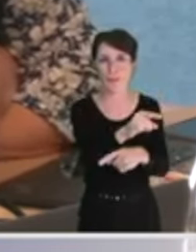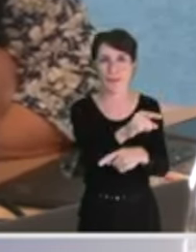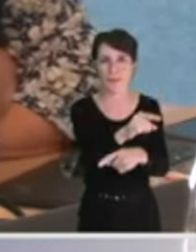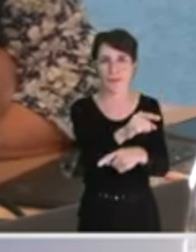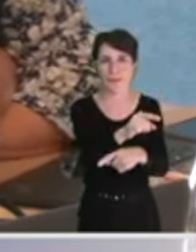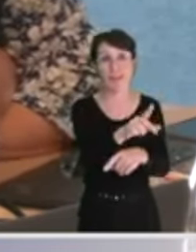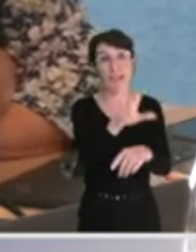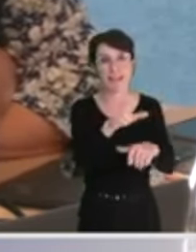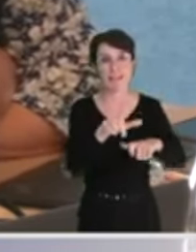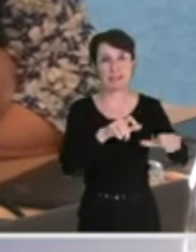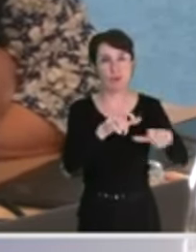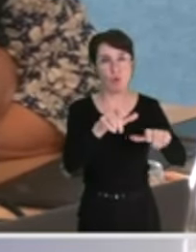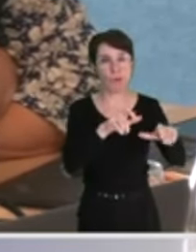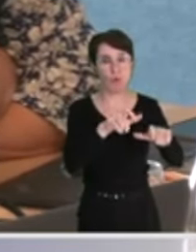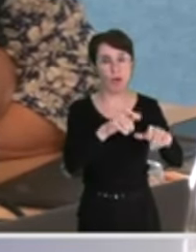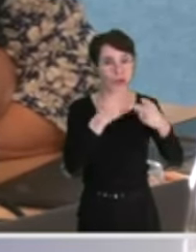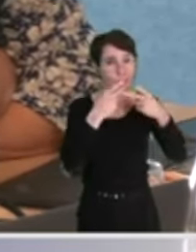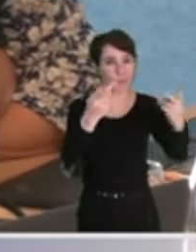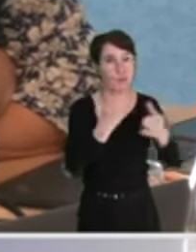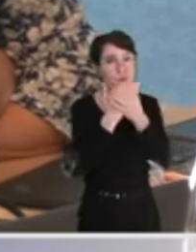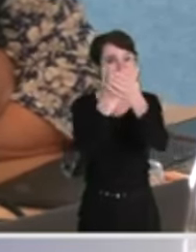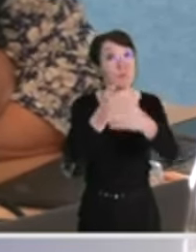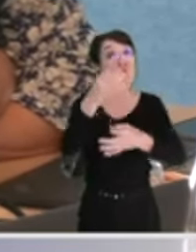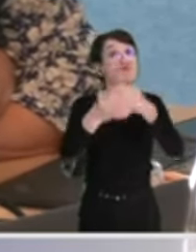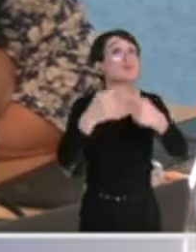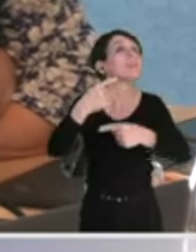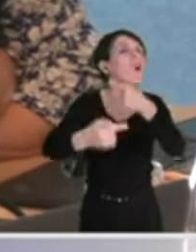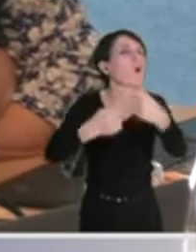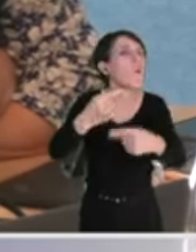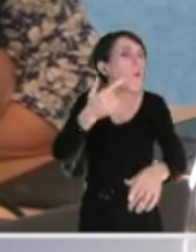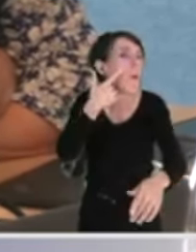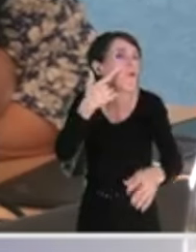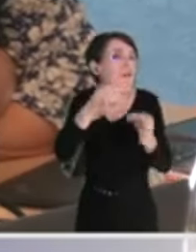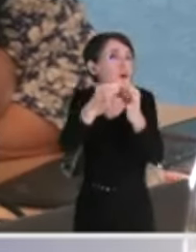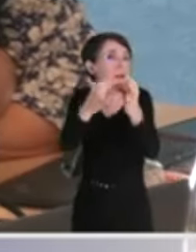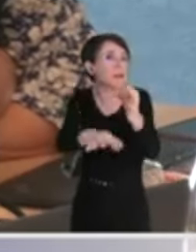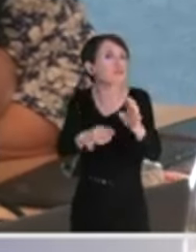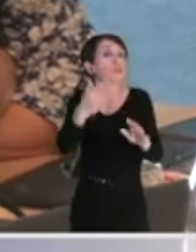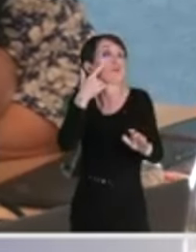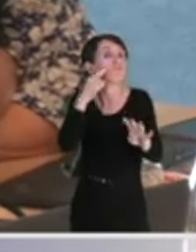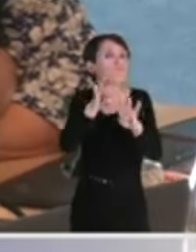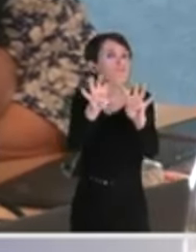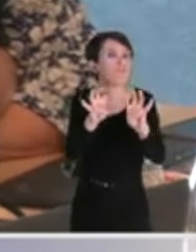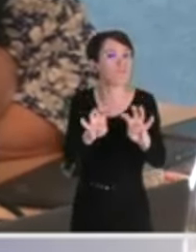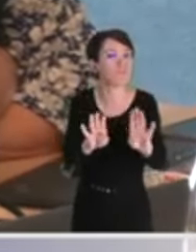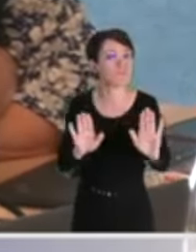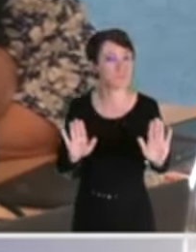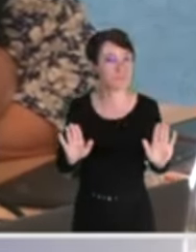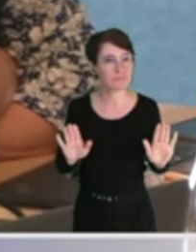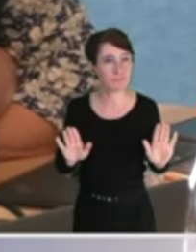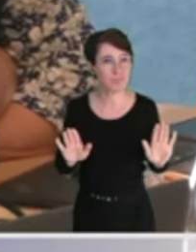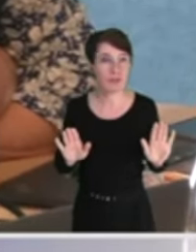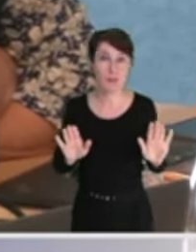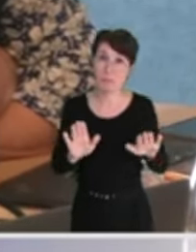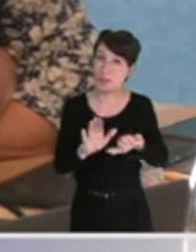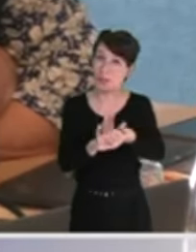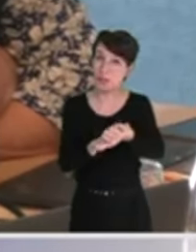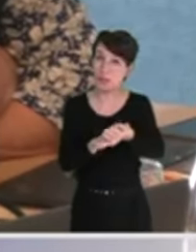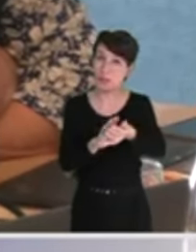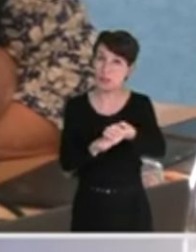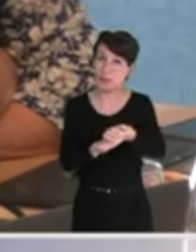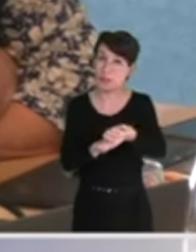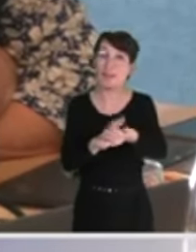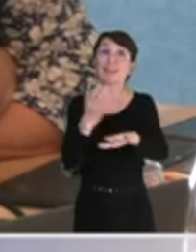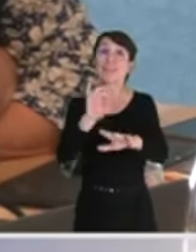un collaborateur et qui est donc à l'instruction judiciaire. On verra évidemment le résultat, mais je rappelle que si cette